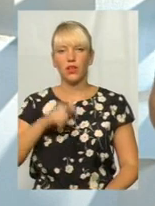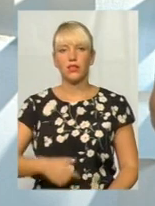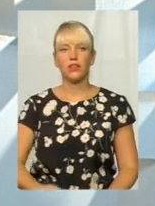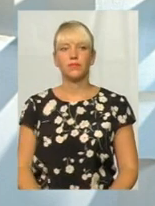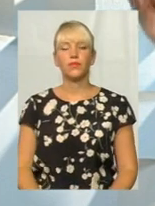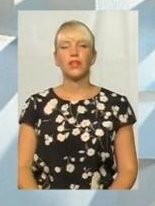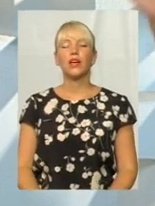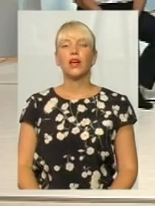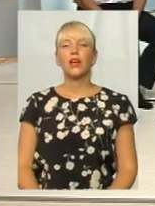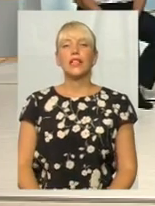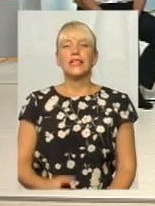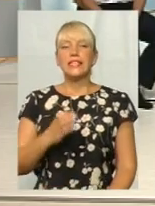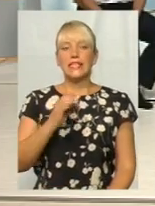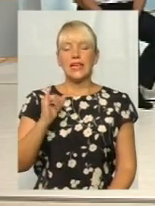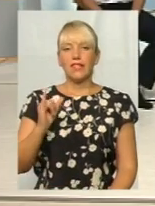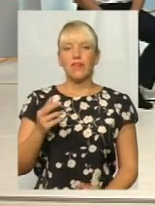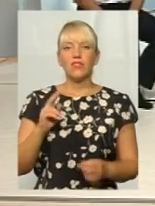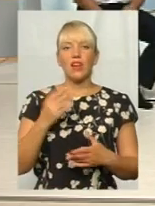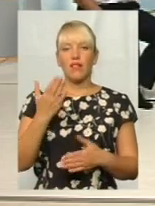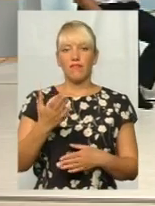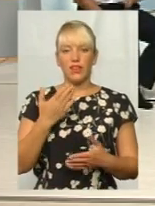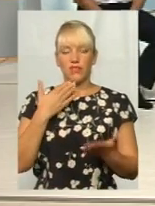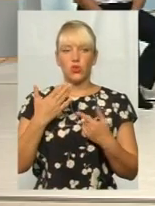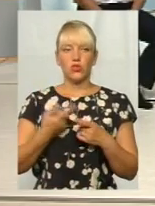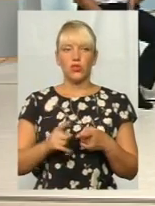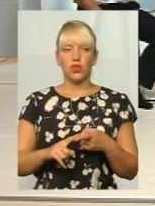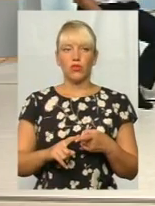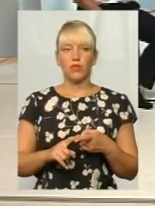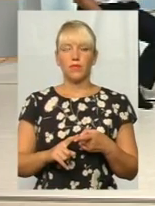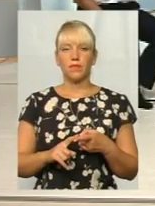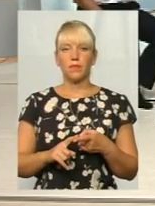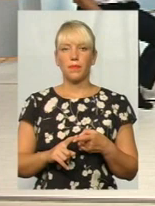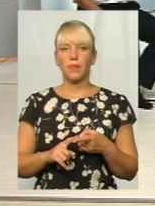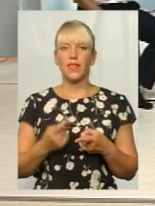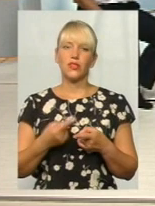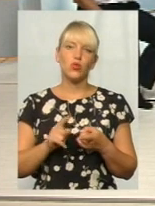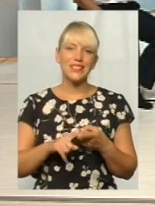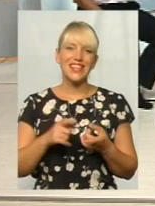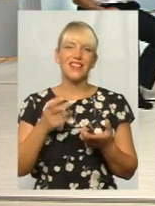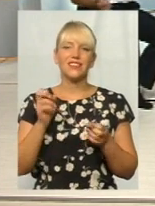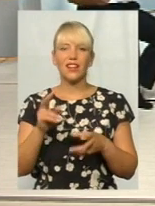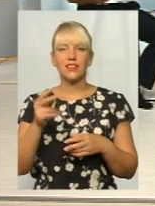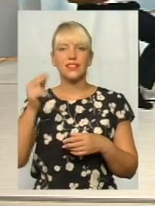Сергій Іванович, як ви ставитесь до таких тверджень? Це така теорія,